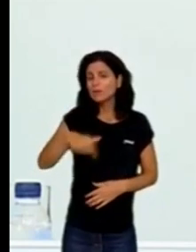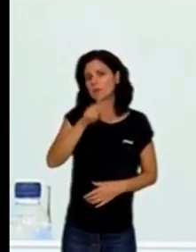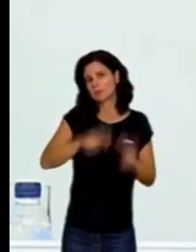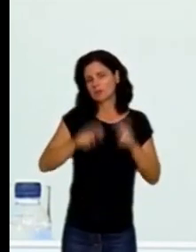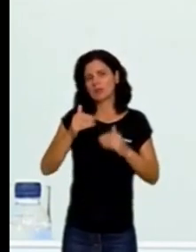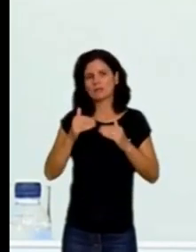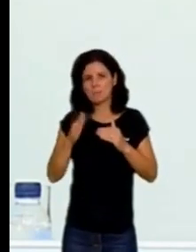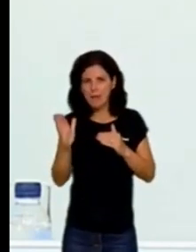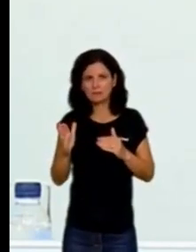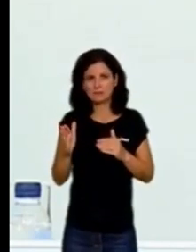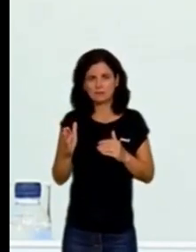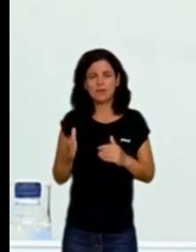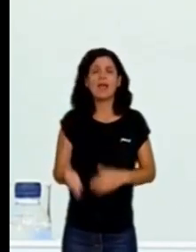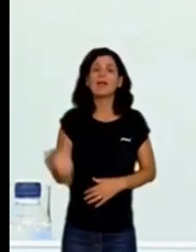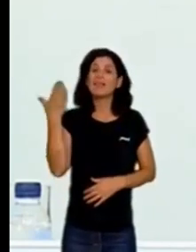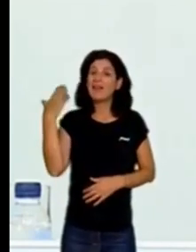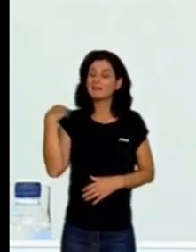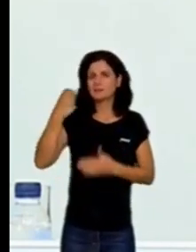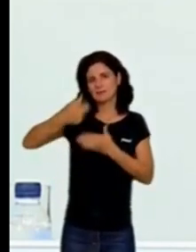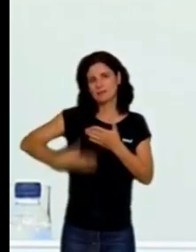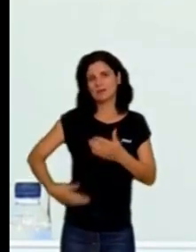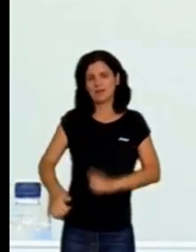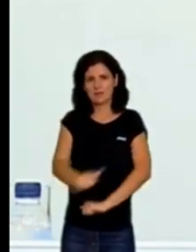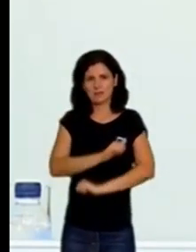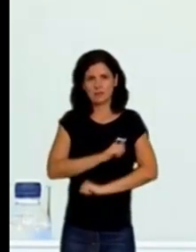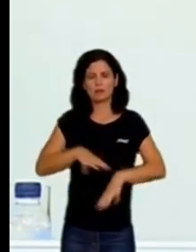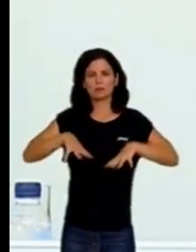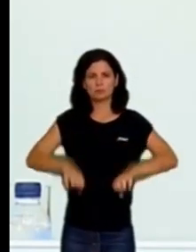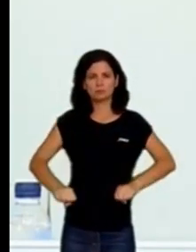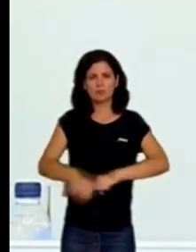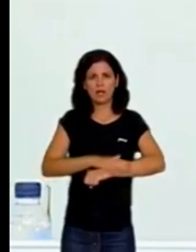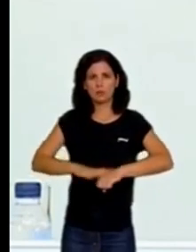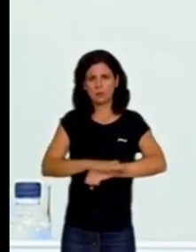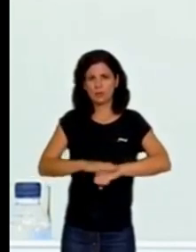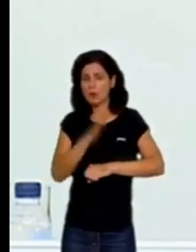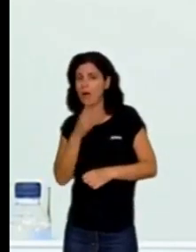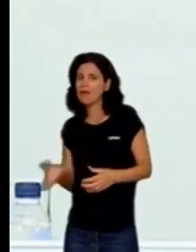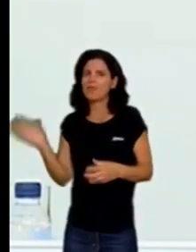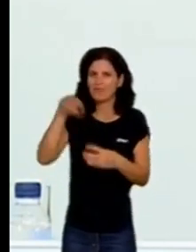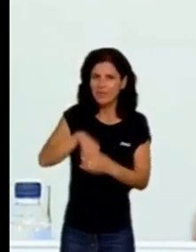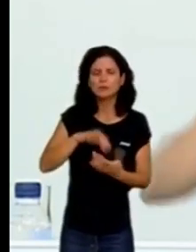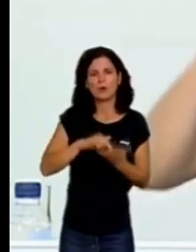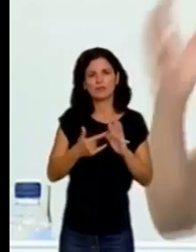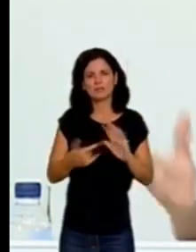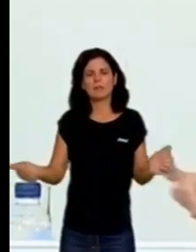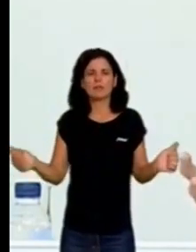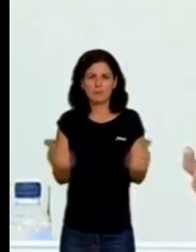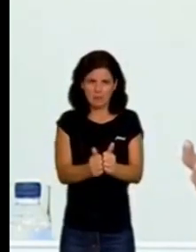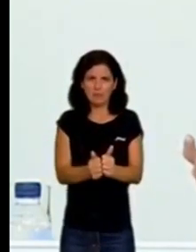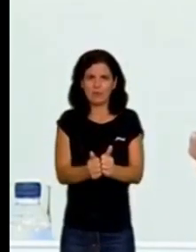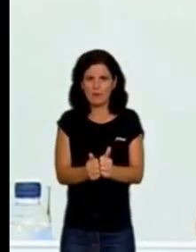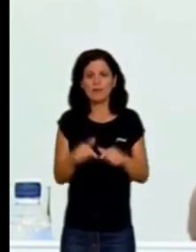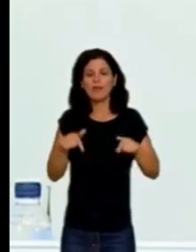que estaven en llista d'espera quan arribàrem al govern i tot això conforma